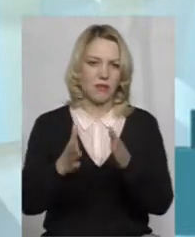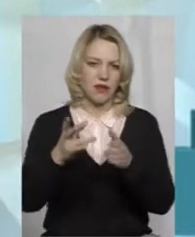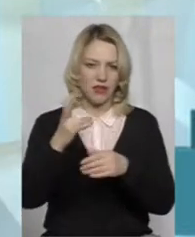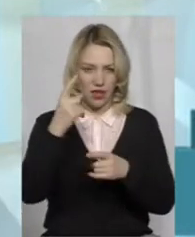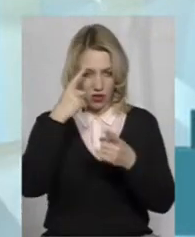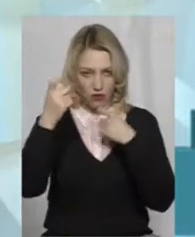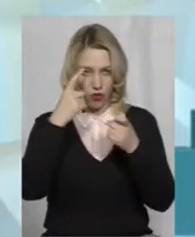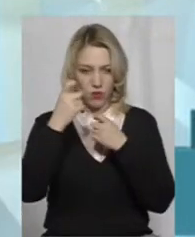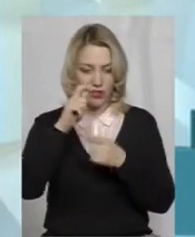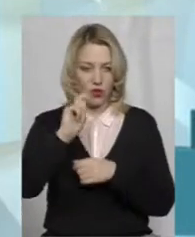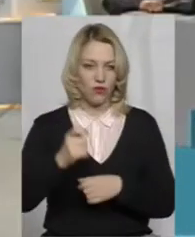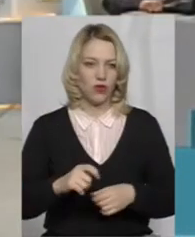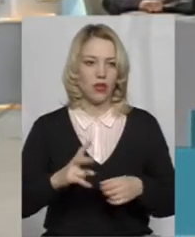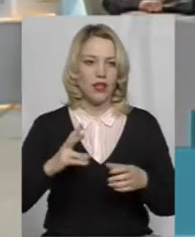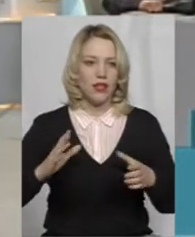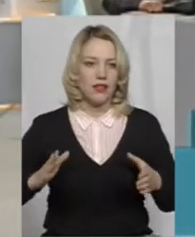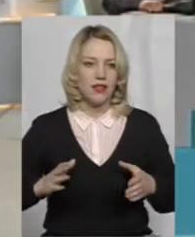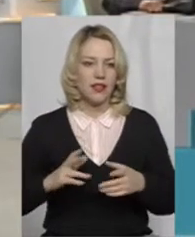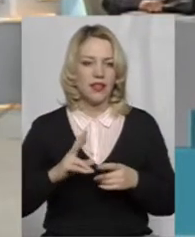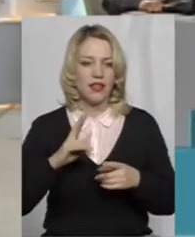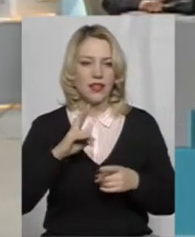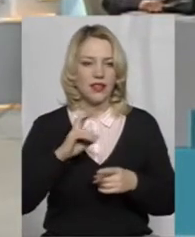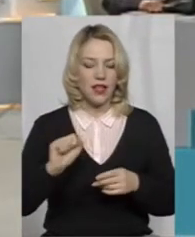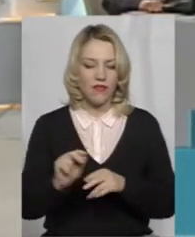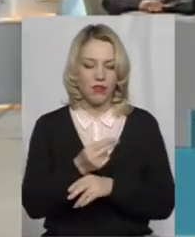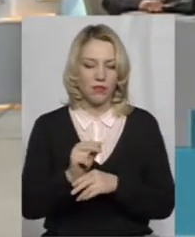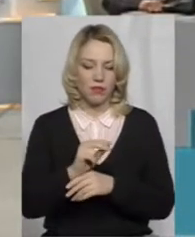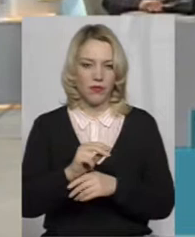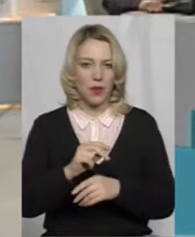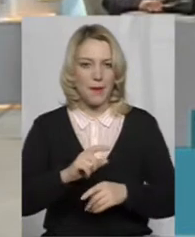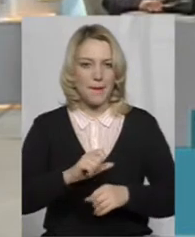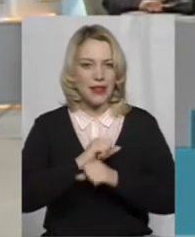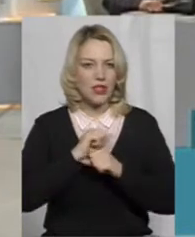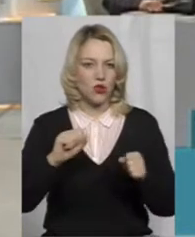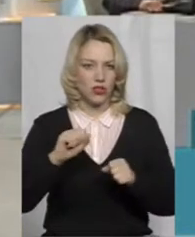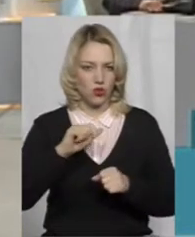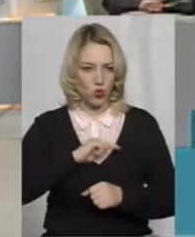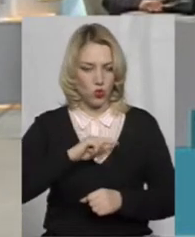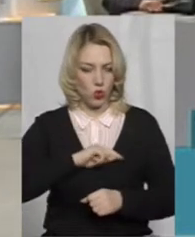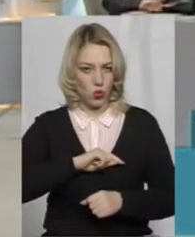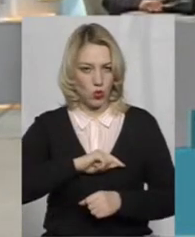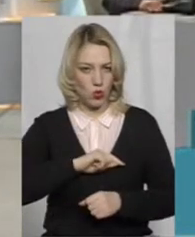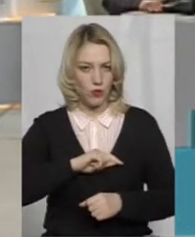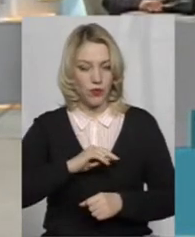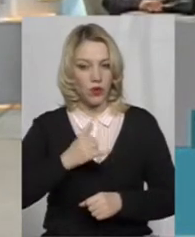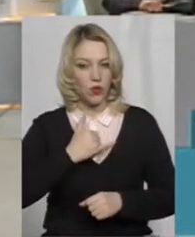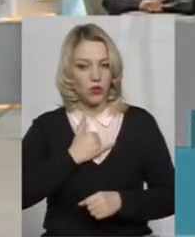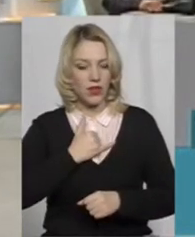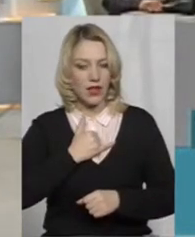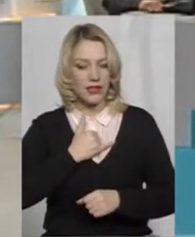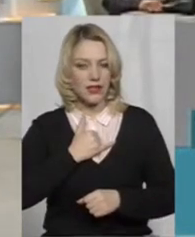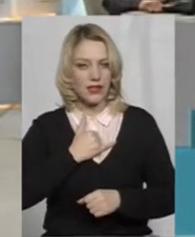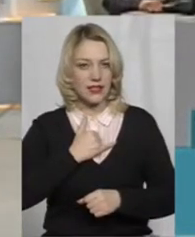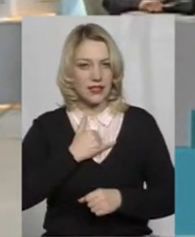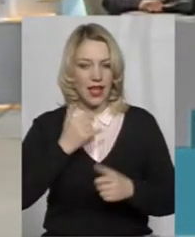інформаційну війну, на підняття патриотичного духу, у нас ідеології